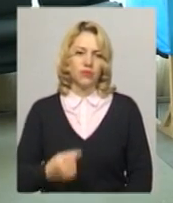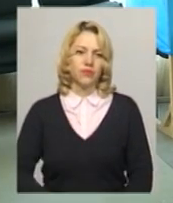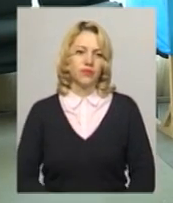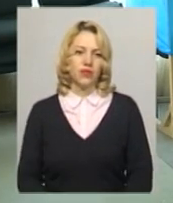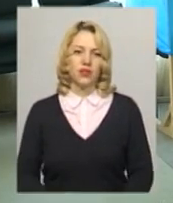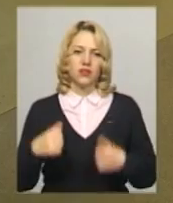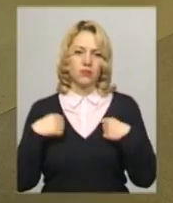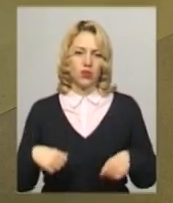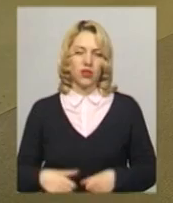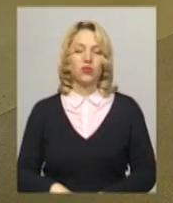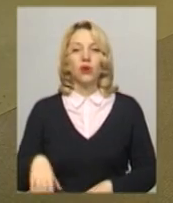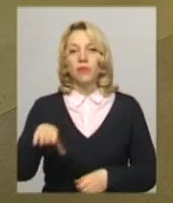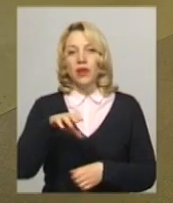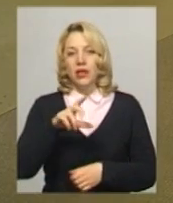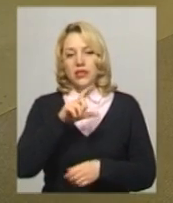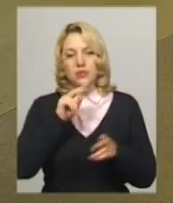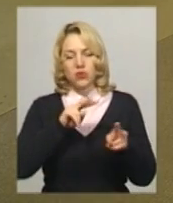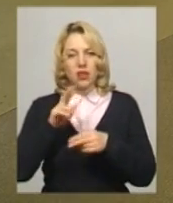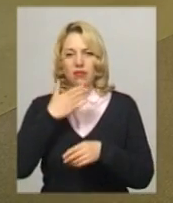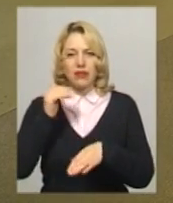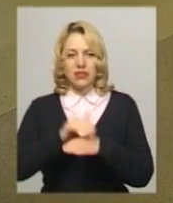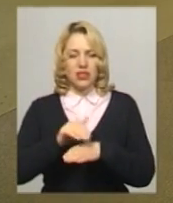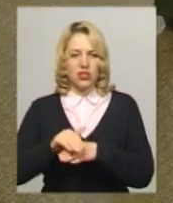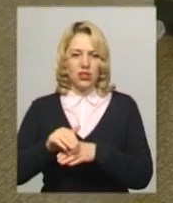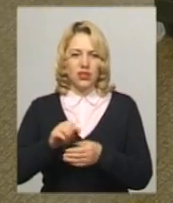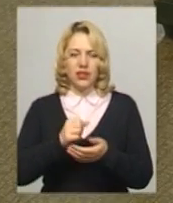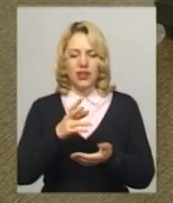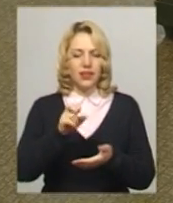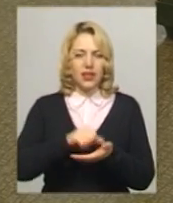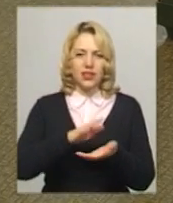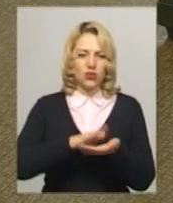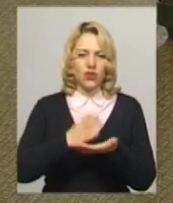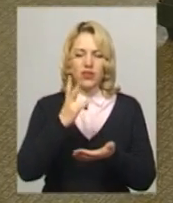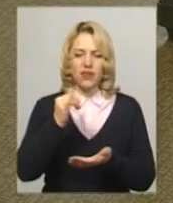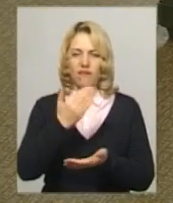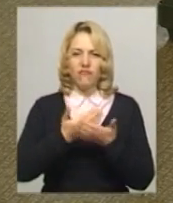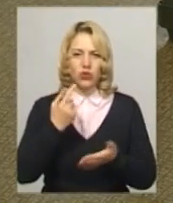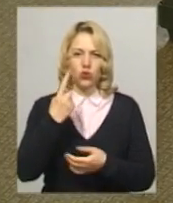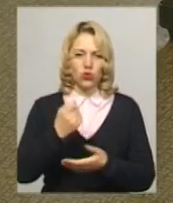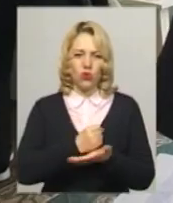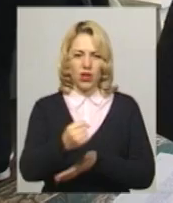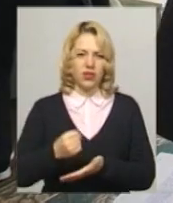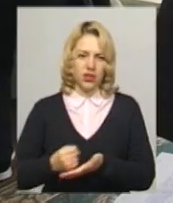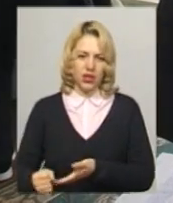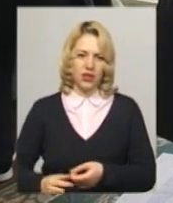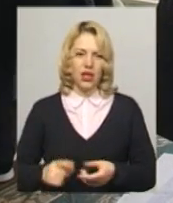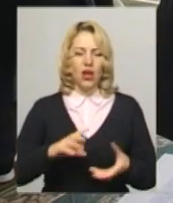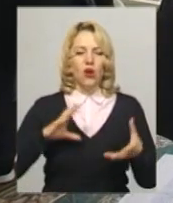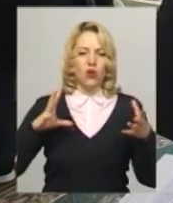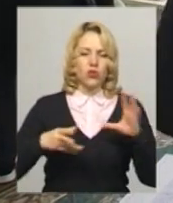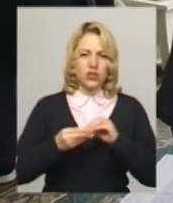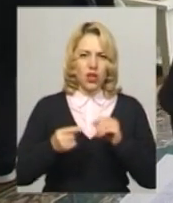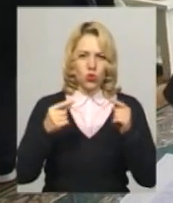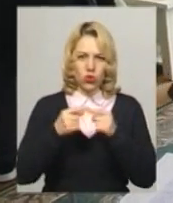все спокійно. Спостерігачі не реєструвались від жодного кандидата, розповідає секретар виборчої дільниці Надія Голенька. Остаточні списки